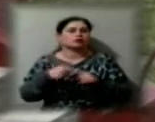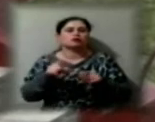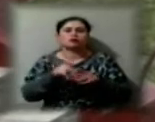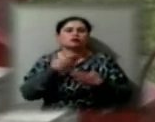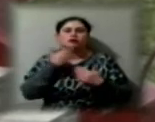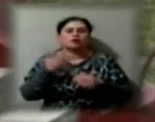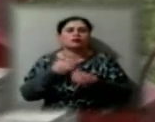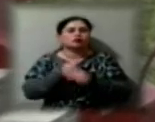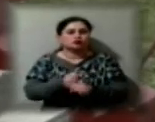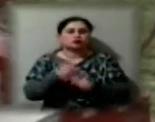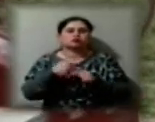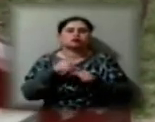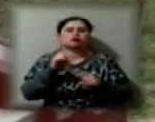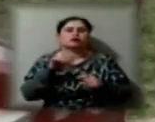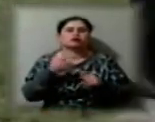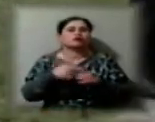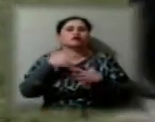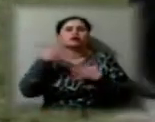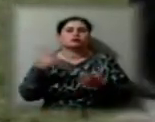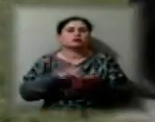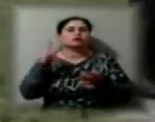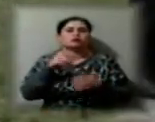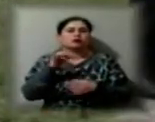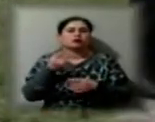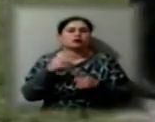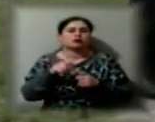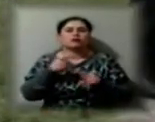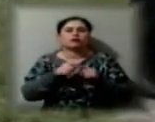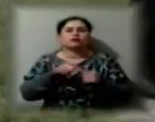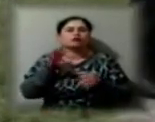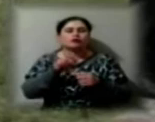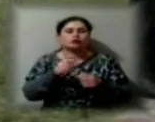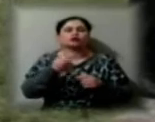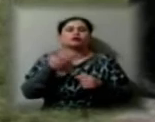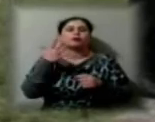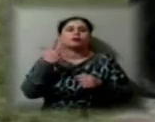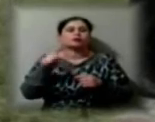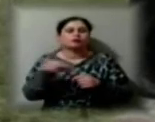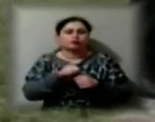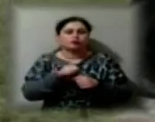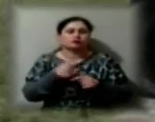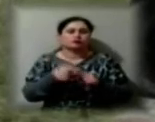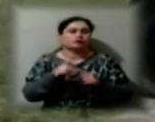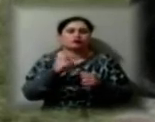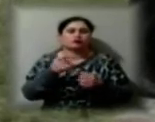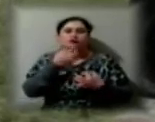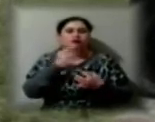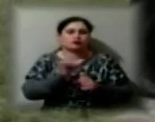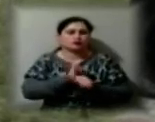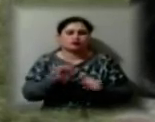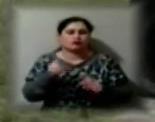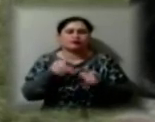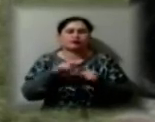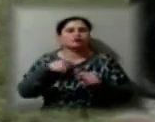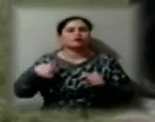заради якоїсь великої центральної мрії. Включення по 5 хвилин – це неприпустимо. Якщо ми хочемо йти до